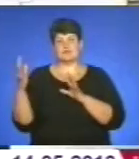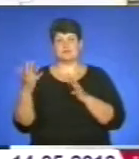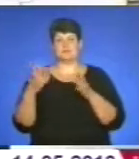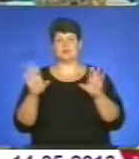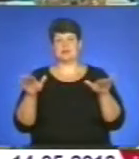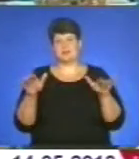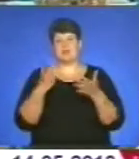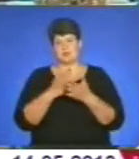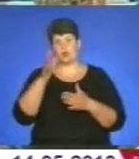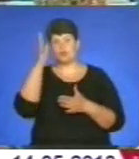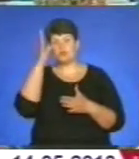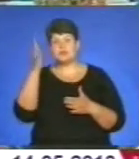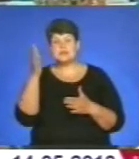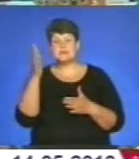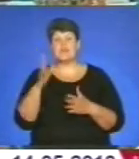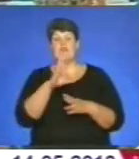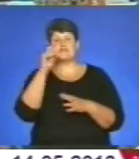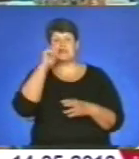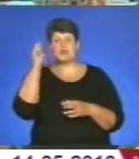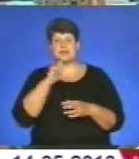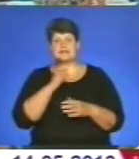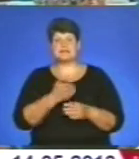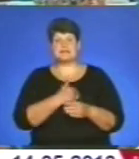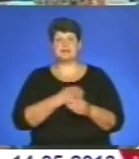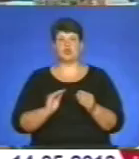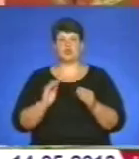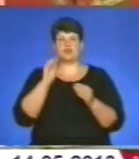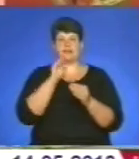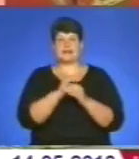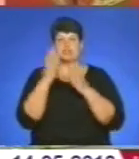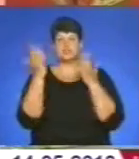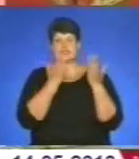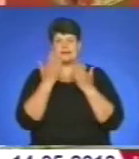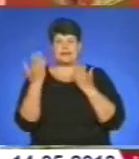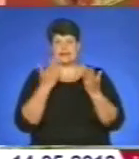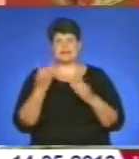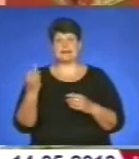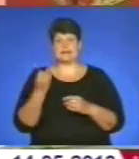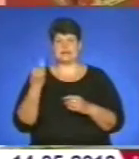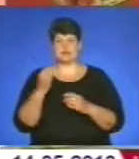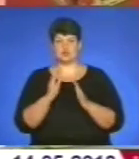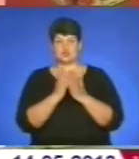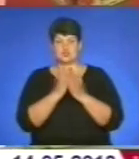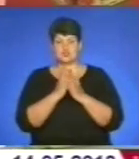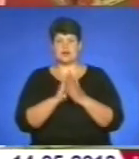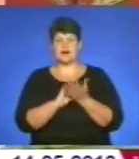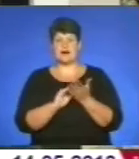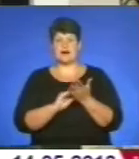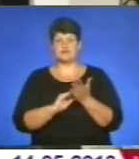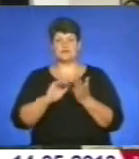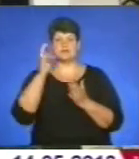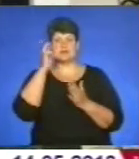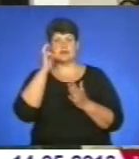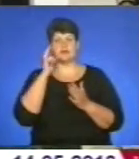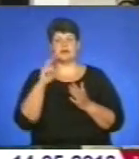мудрість певну. Всеукраїнська ініціатива «Додай читання» задля підвищення інтересу до книжки. Автор проєкту – письменниця з Києва